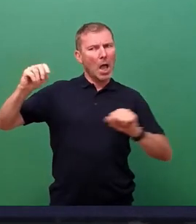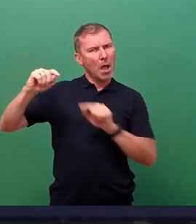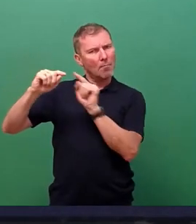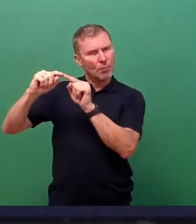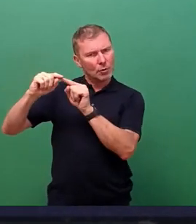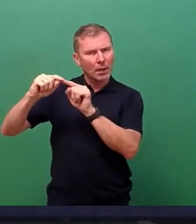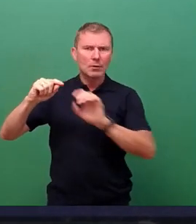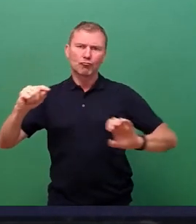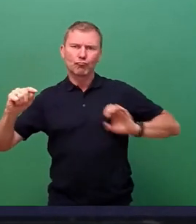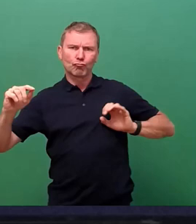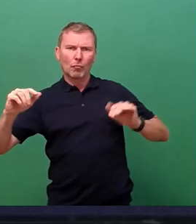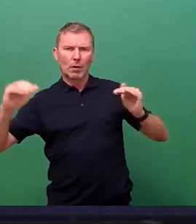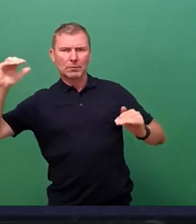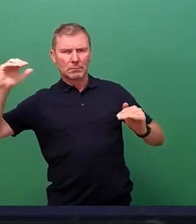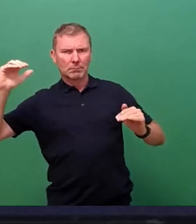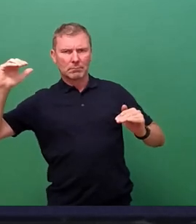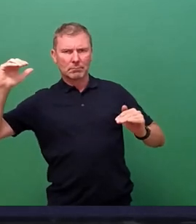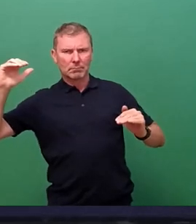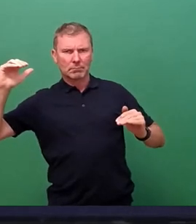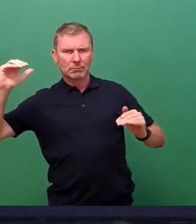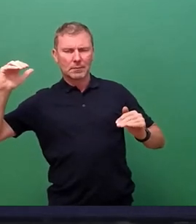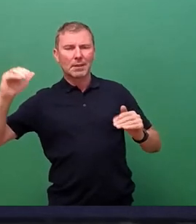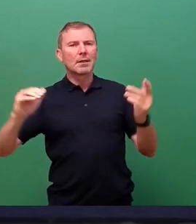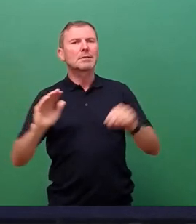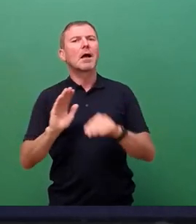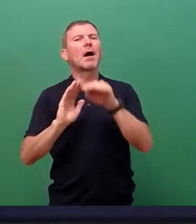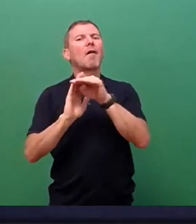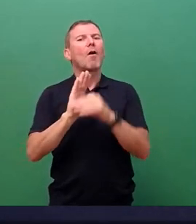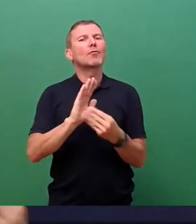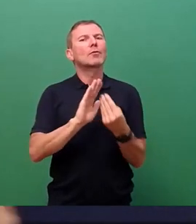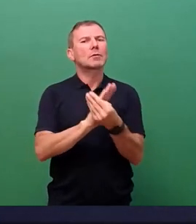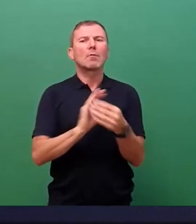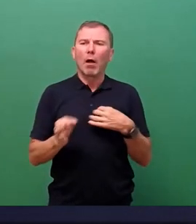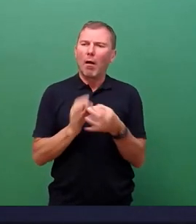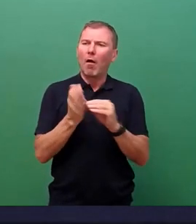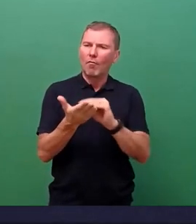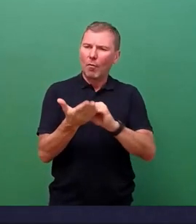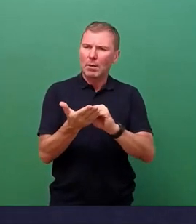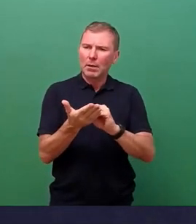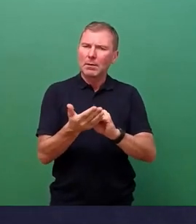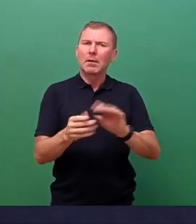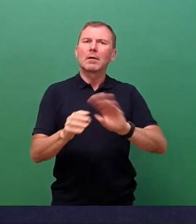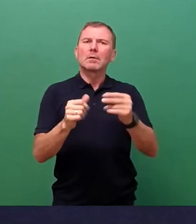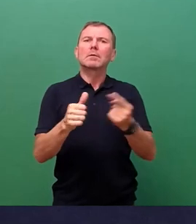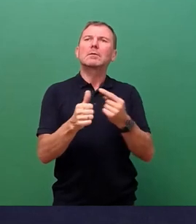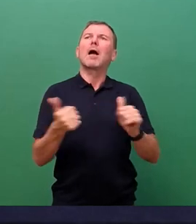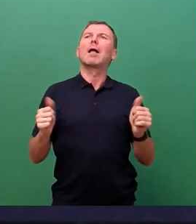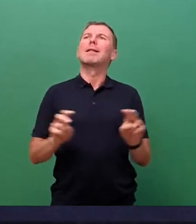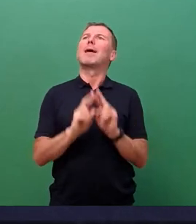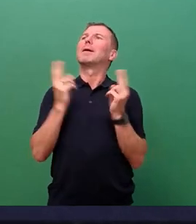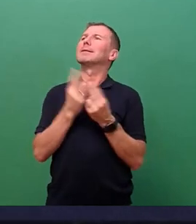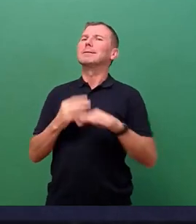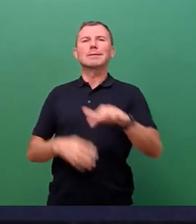die der Verordnungsgeber formuliert und dann die ganz lebensweltliche, praktische